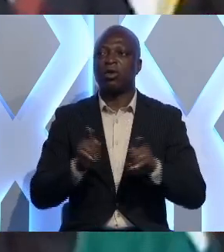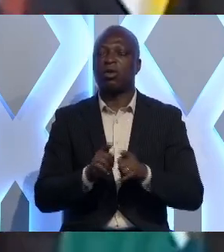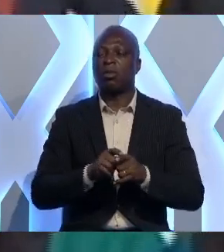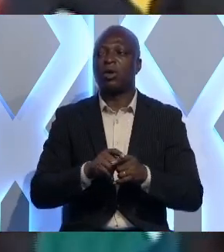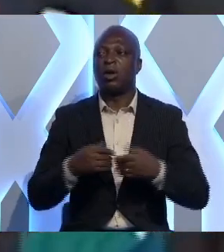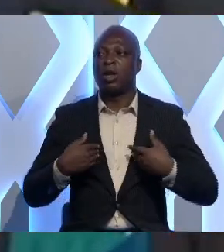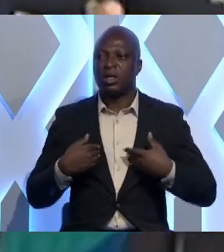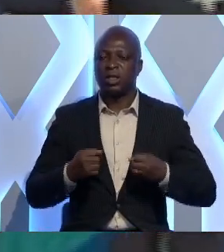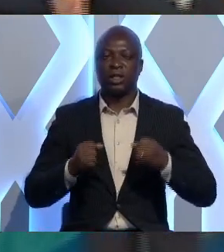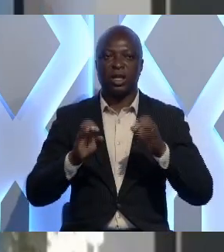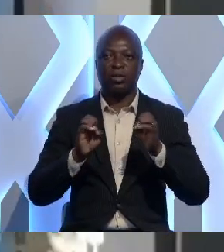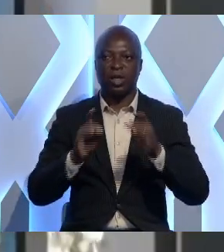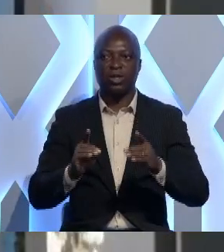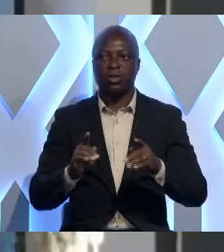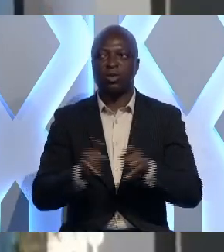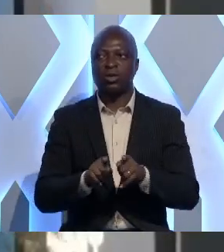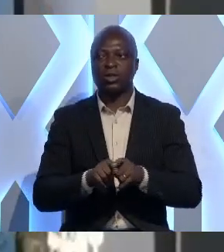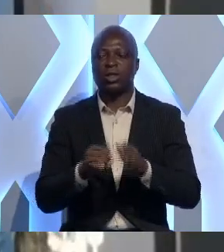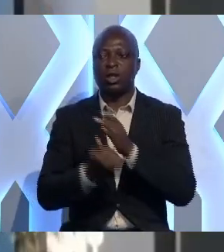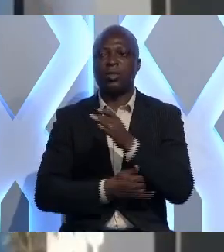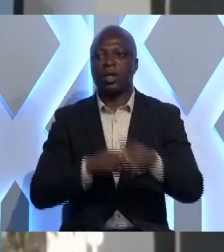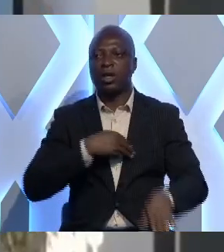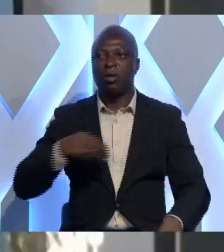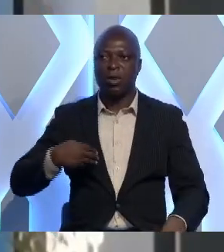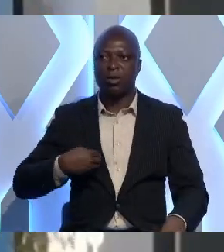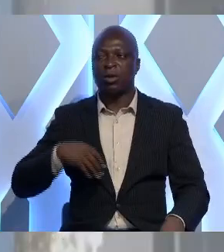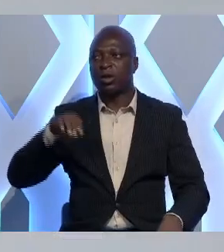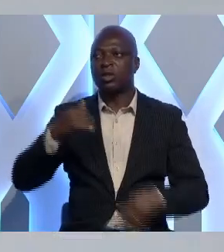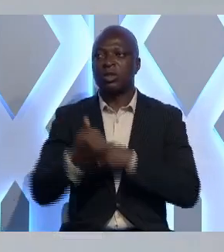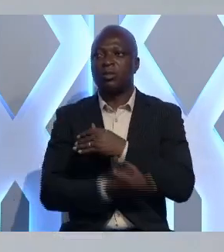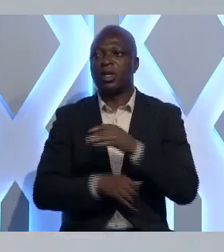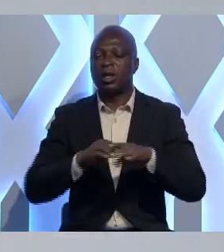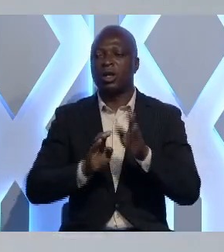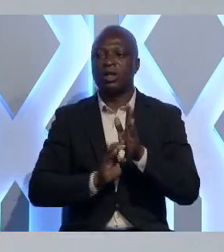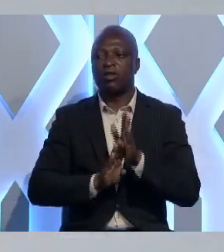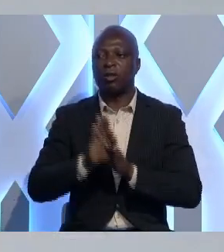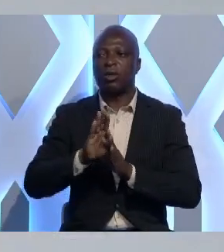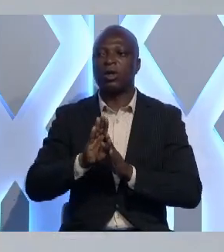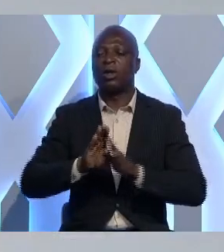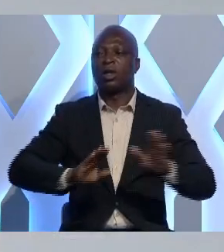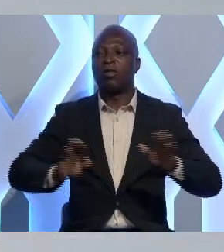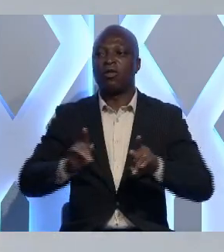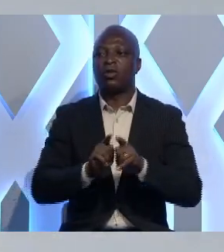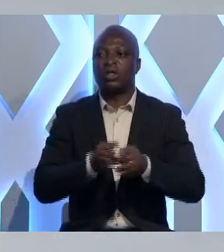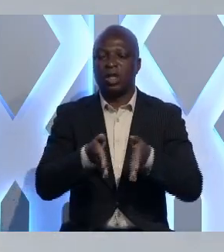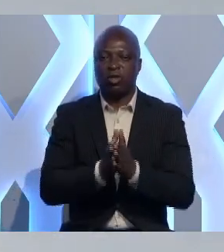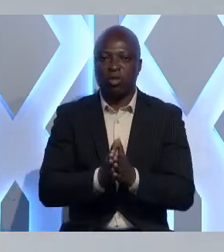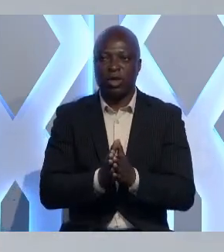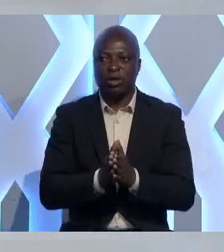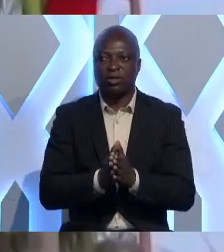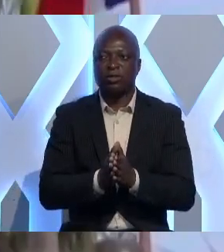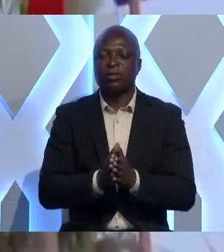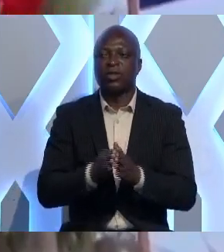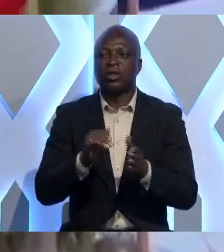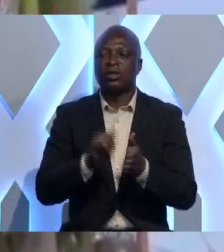santé et l'éducation aussi bien dans les pays membres que dans les autres pays en développement qui en font la demande. Une